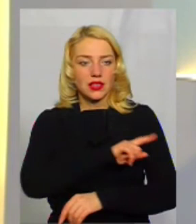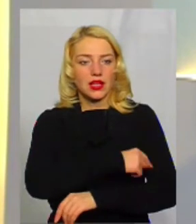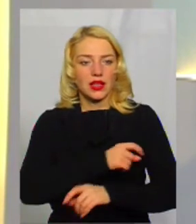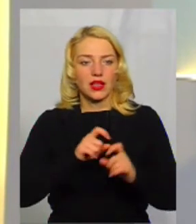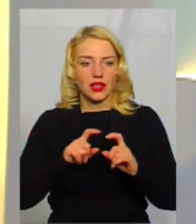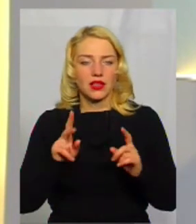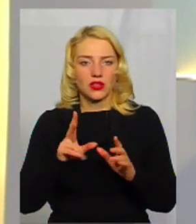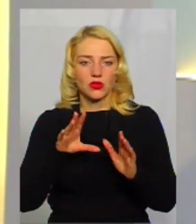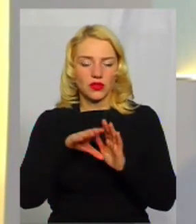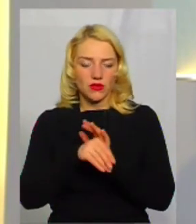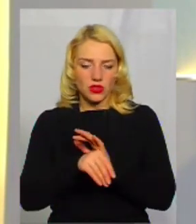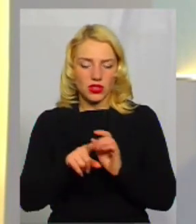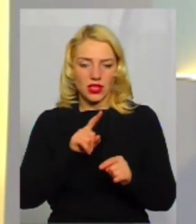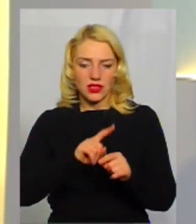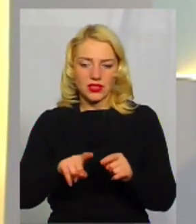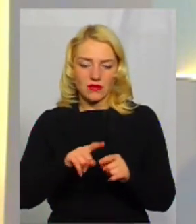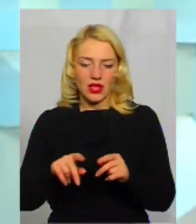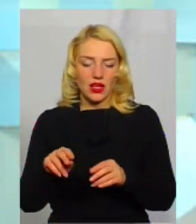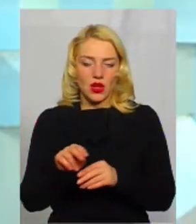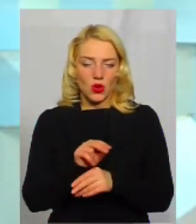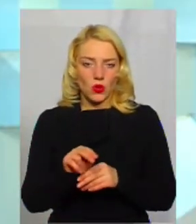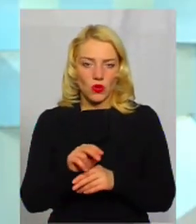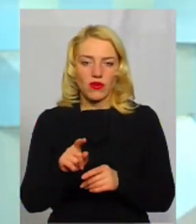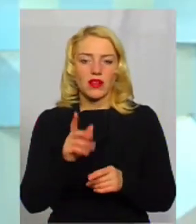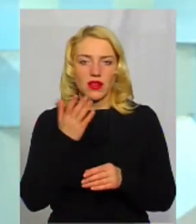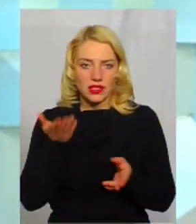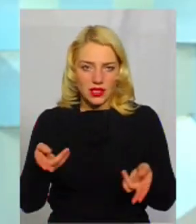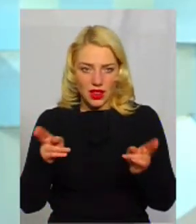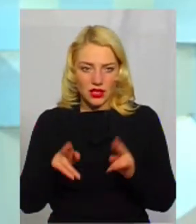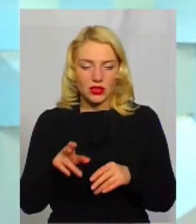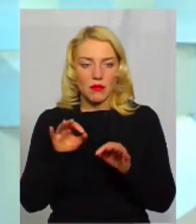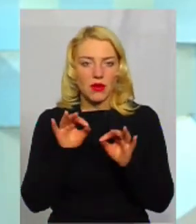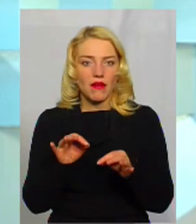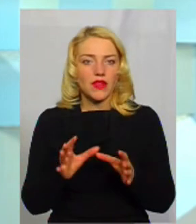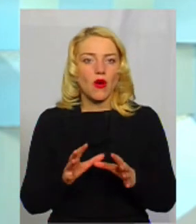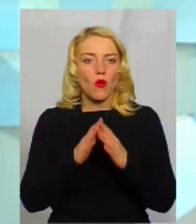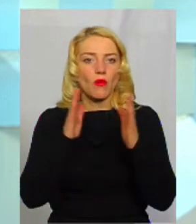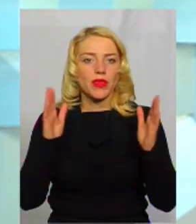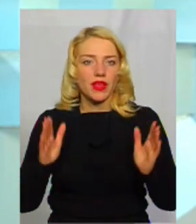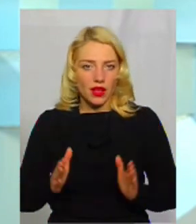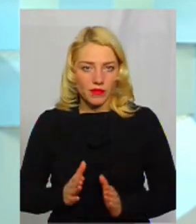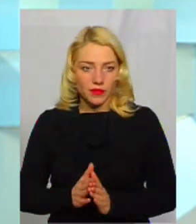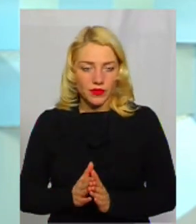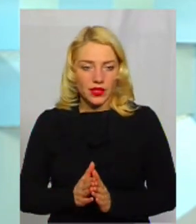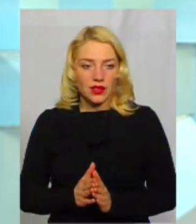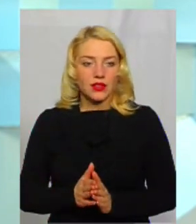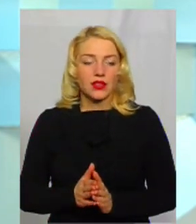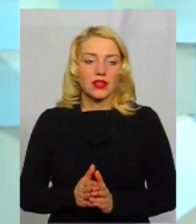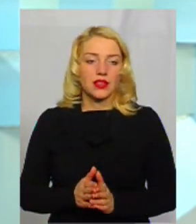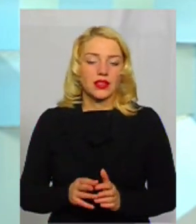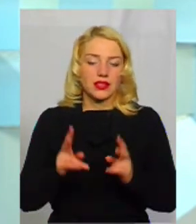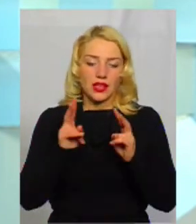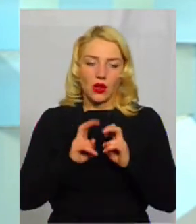інденційного лікування районів, вони залишаться. Правда, об'єм діагностичних